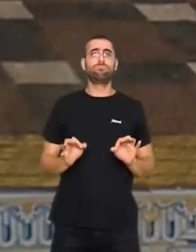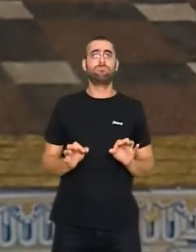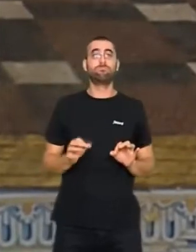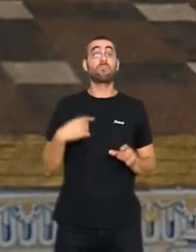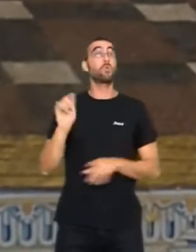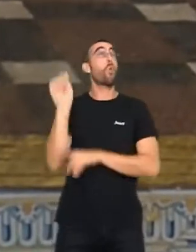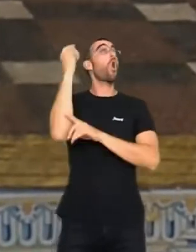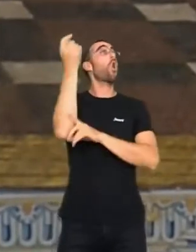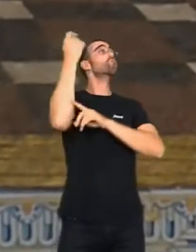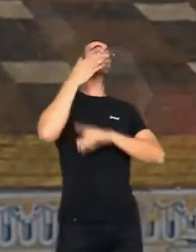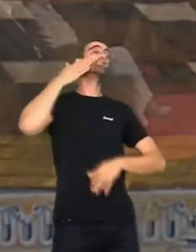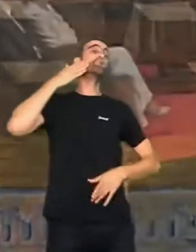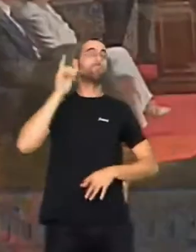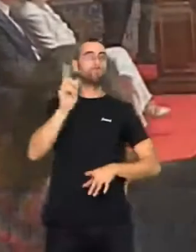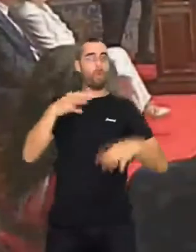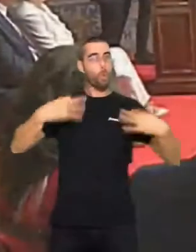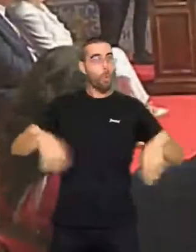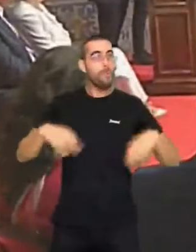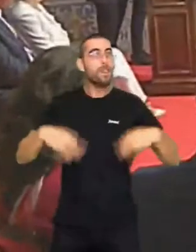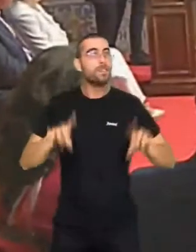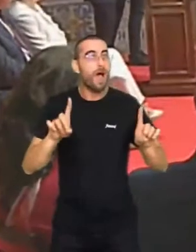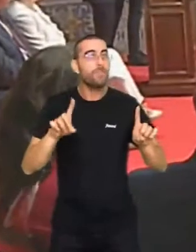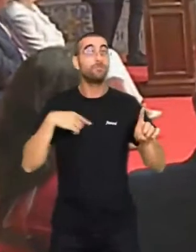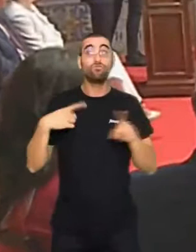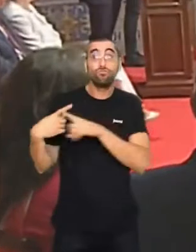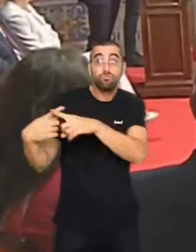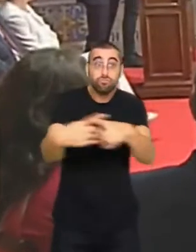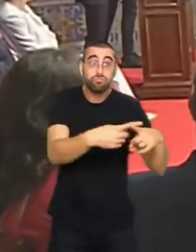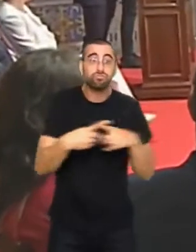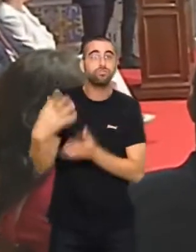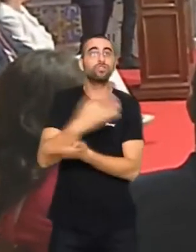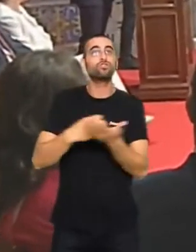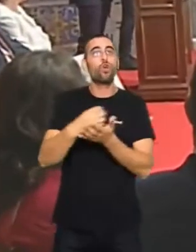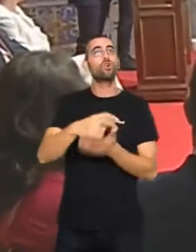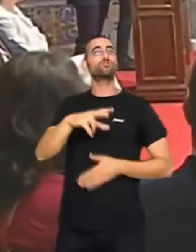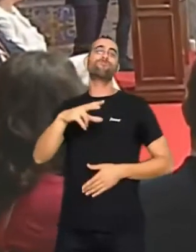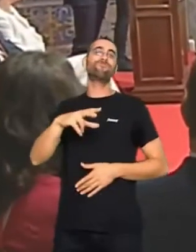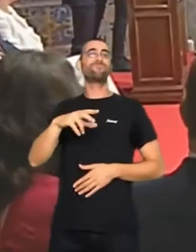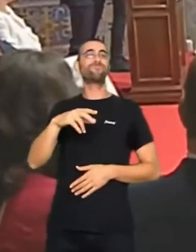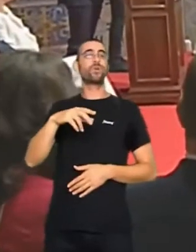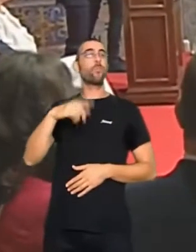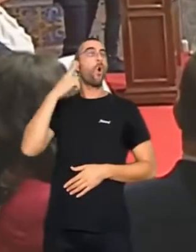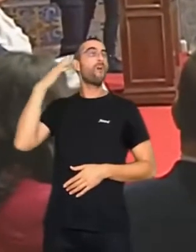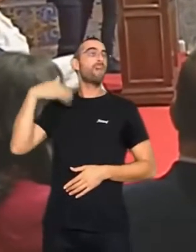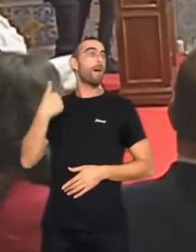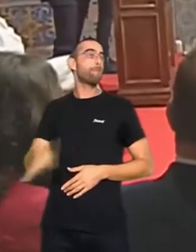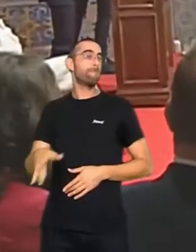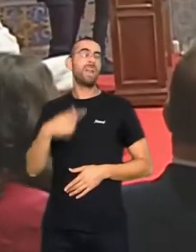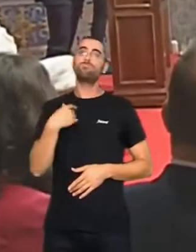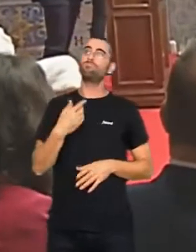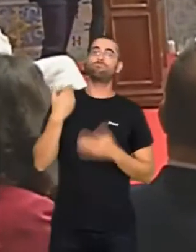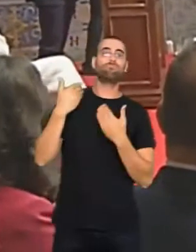Sense triomfalismes i amb humilitat, entre tots i tots hem alçat la hipoteca reputacional que arrossegava la comunitat valenciana. Hem